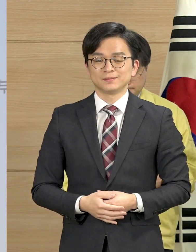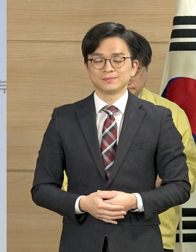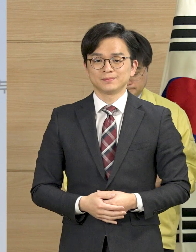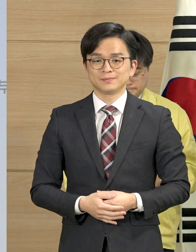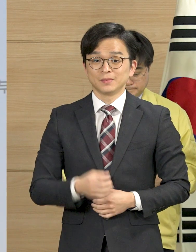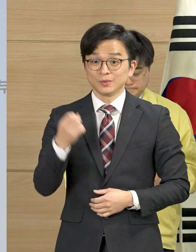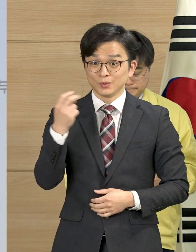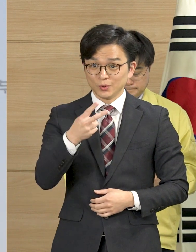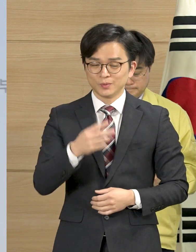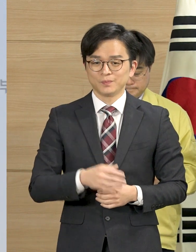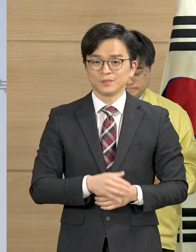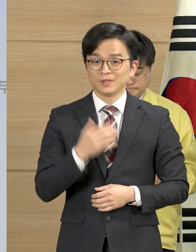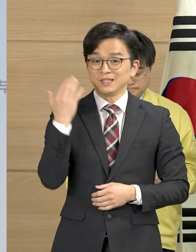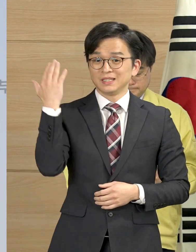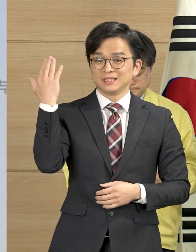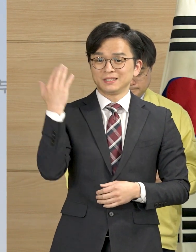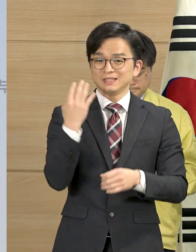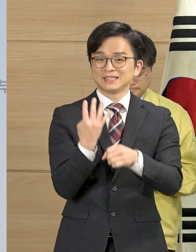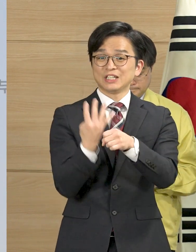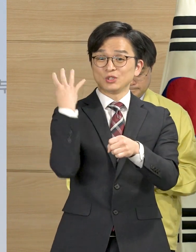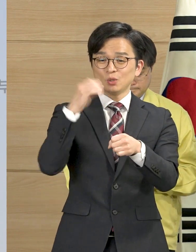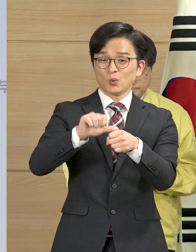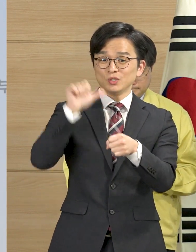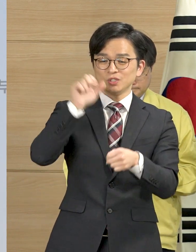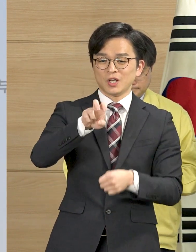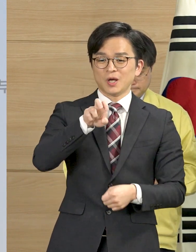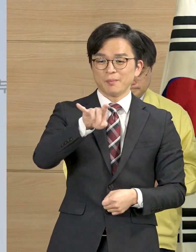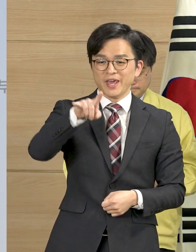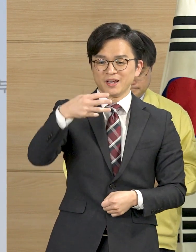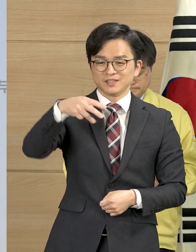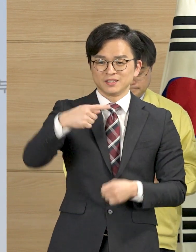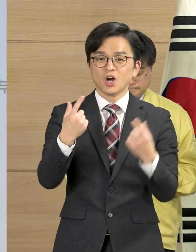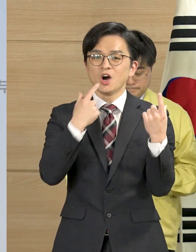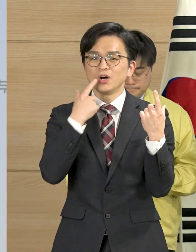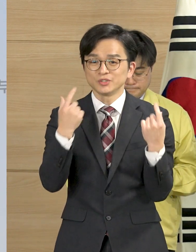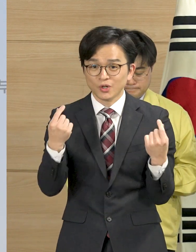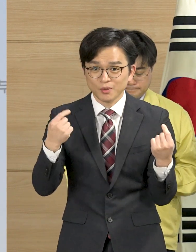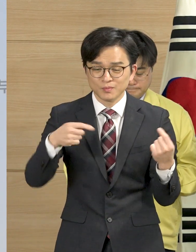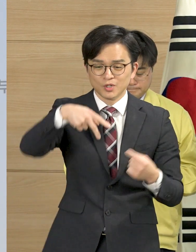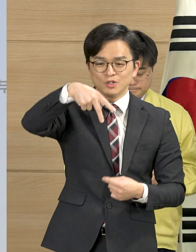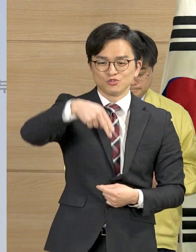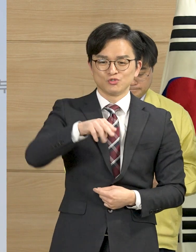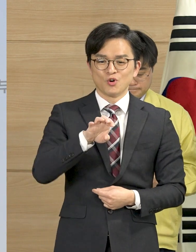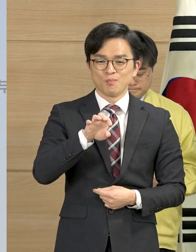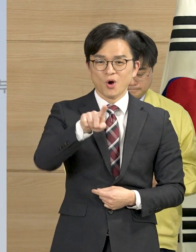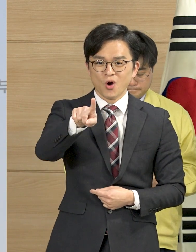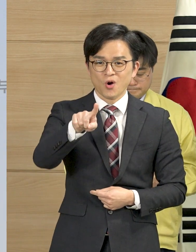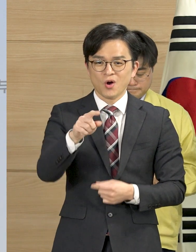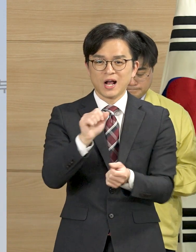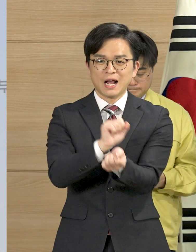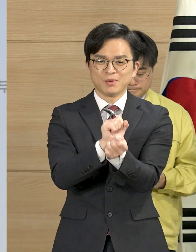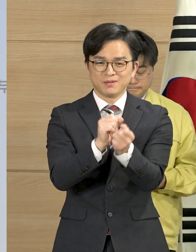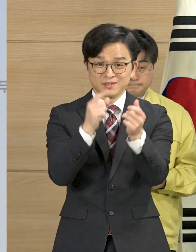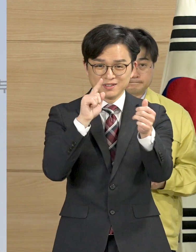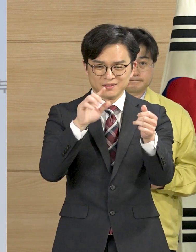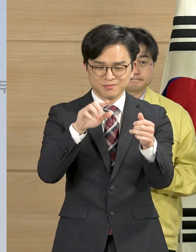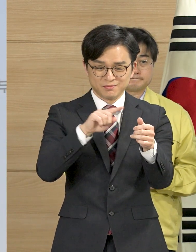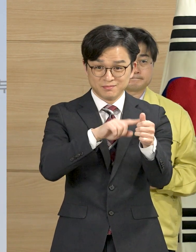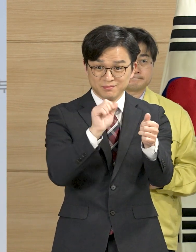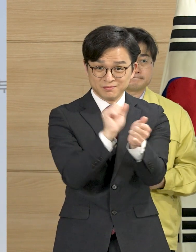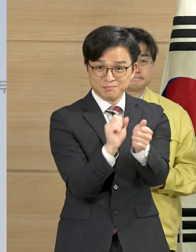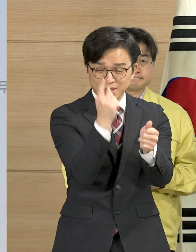접촉자 관리에 있어서도 지난 메르스 때와 같은 슈퍼 감염이 나타나지 않고 있어 참으로 다행스럽습니다.